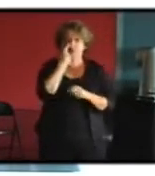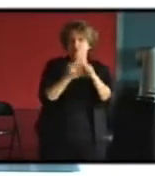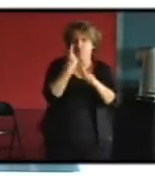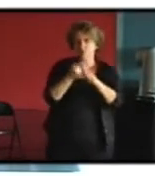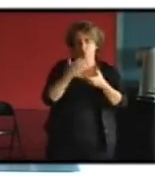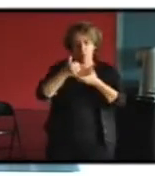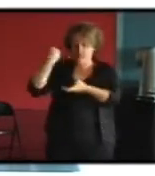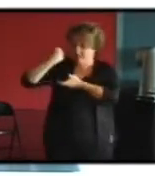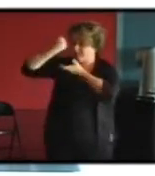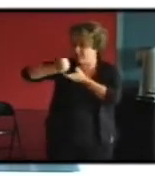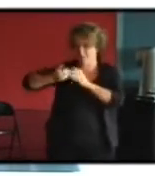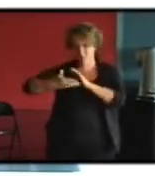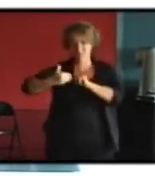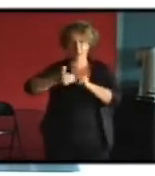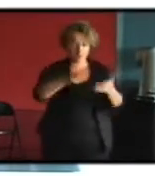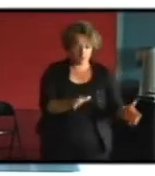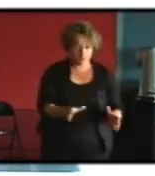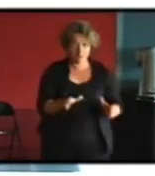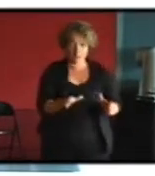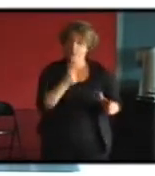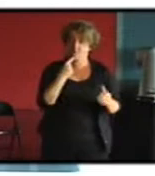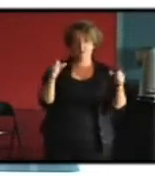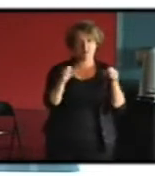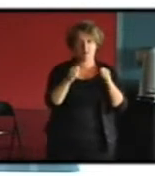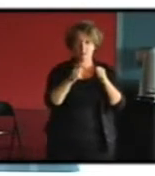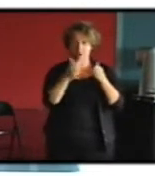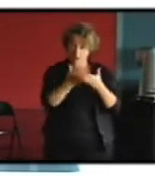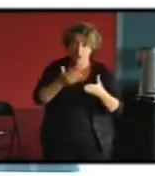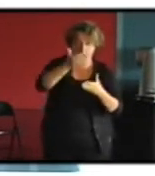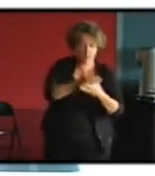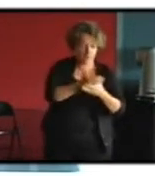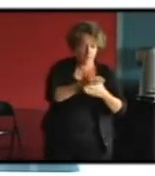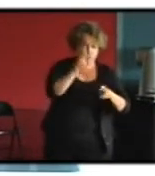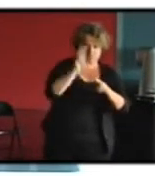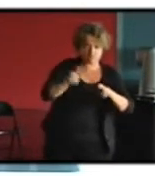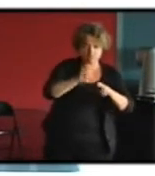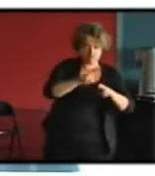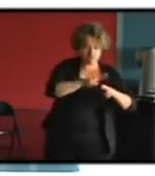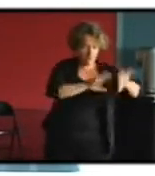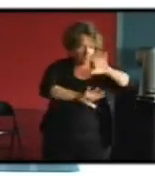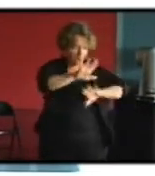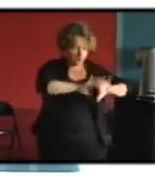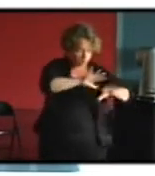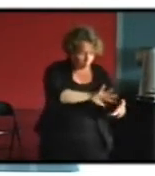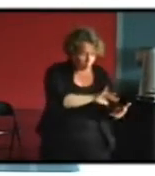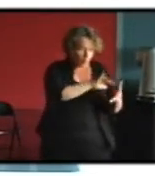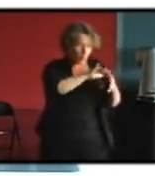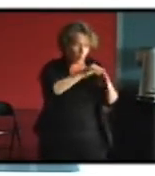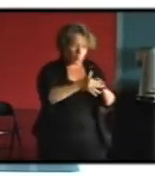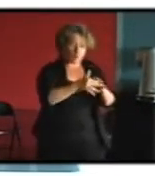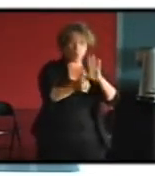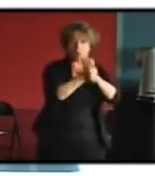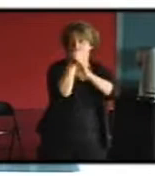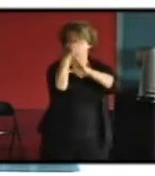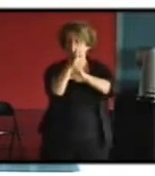transmettre ça veut dire qu'on y touche qu'on y intervient qu'on le transforme pour quelque chose est-ce que c'est sa